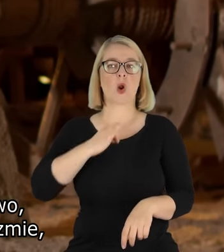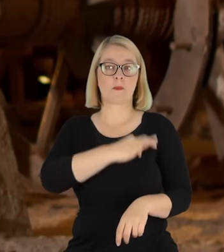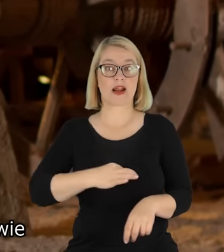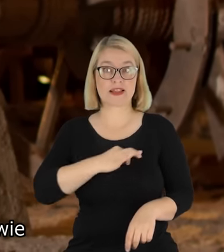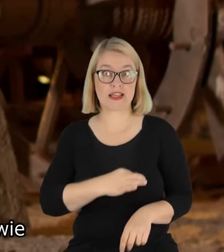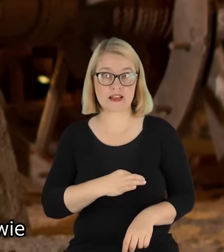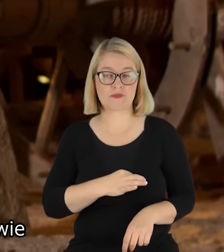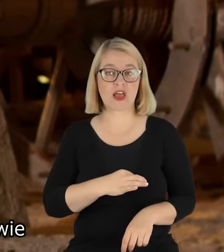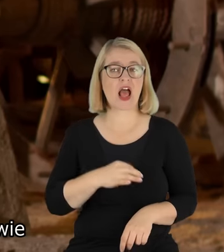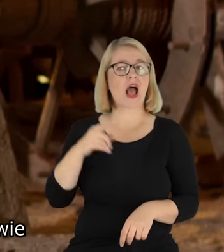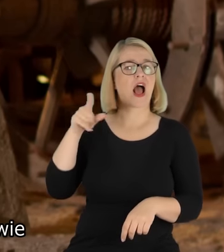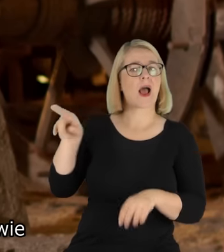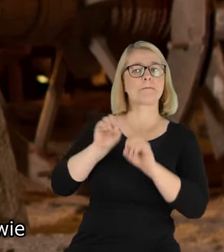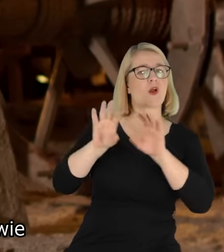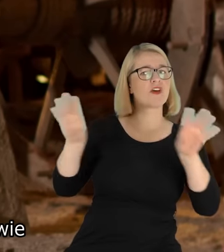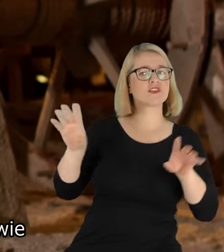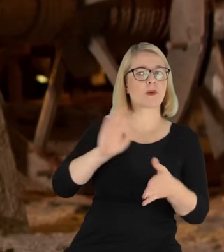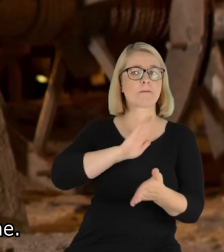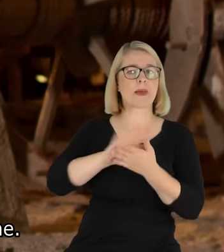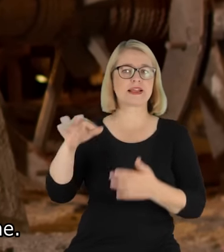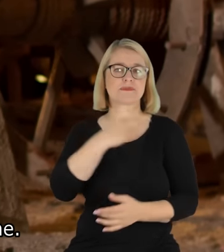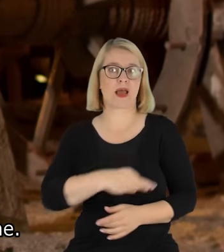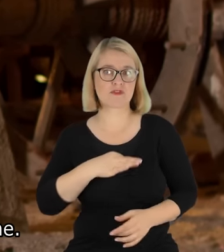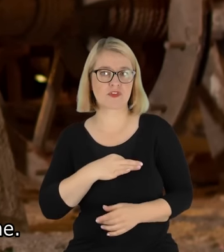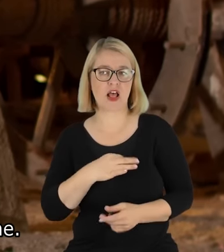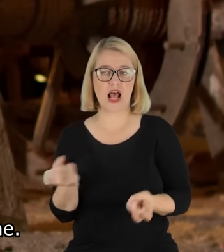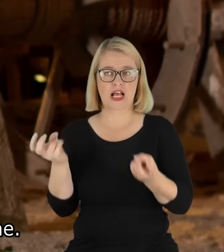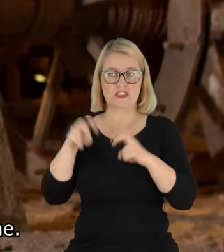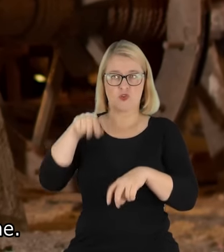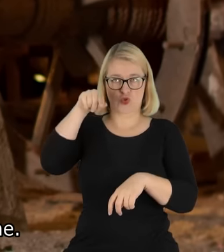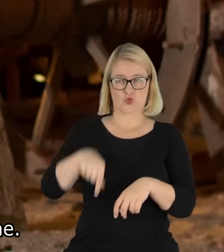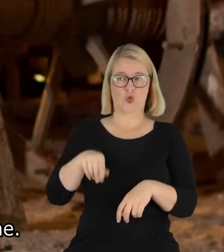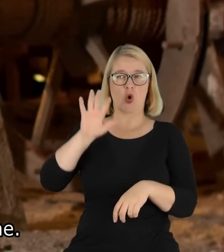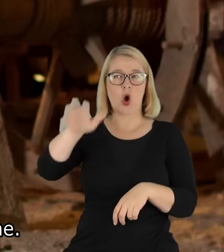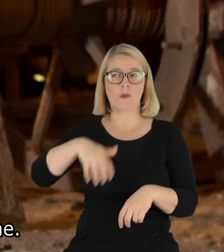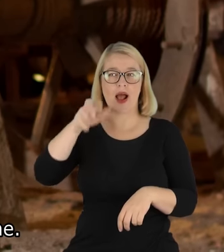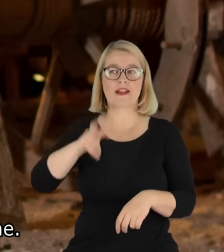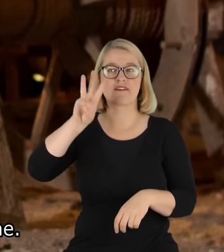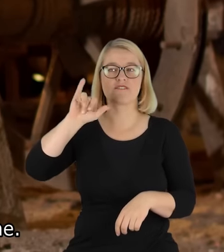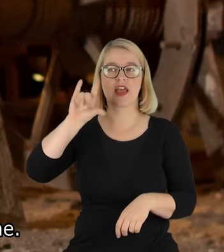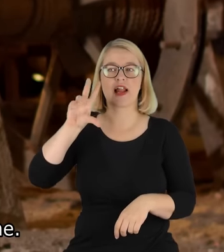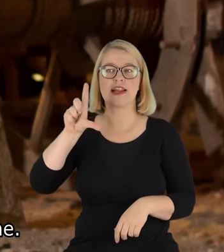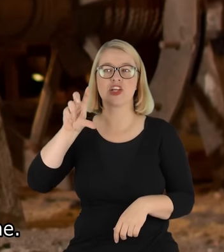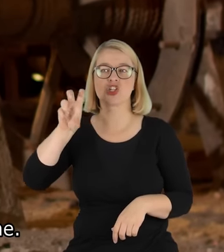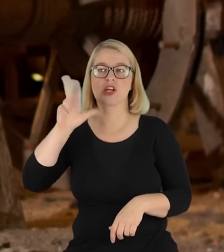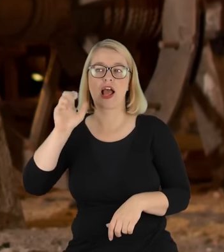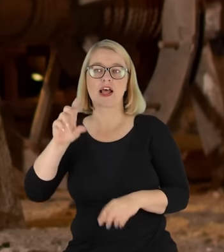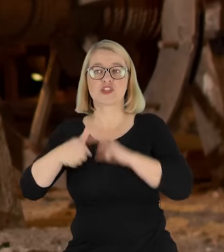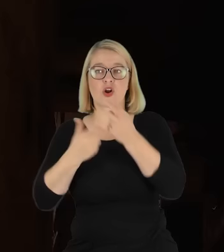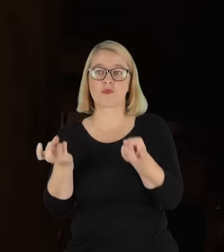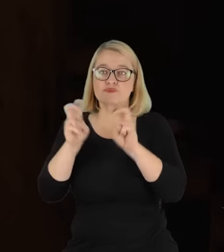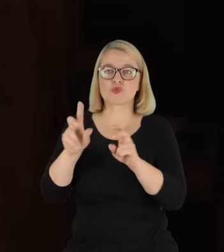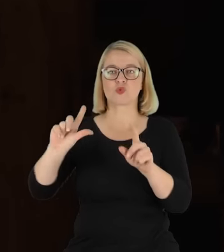bezpartyjny w komunizmie potrafił stworzyć państwo w państwie, czyli w kopalni wielickiej, utworzyć drugie państwo kulturalne.